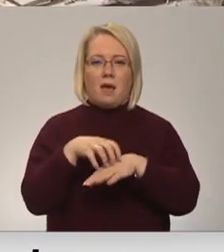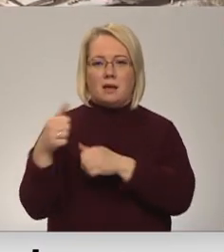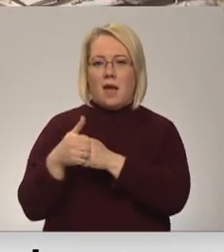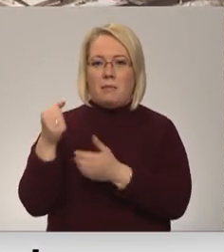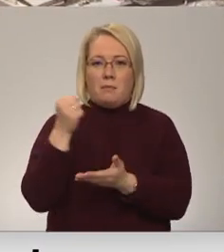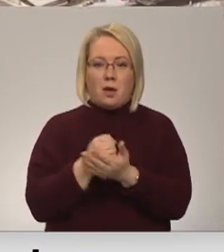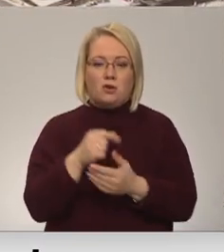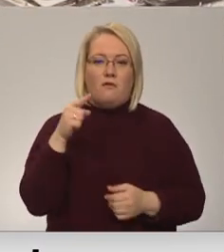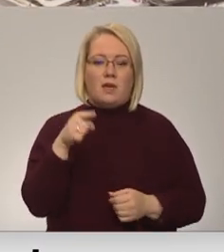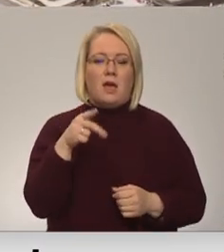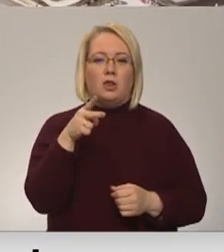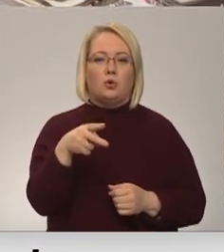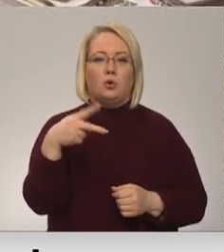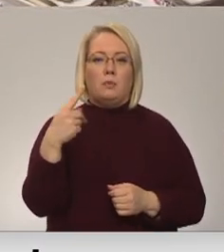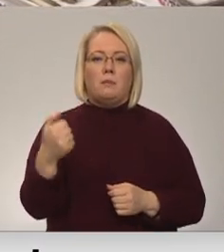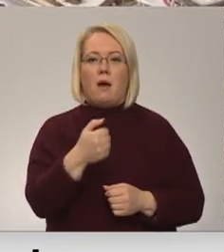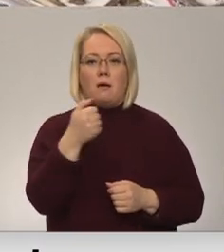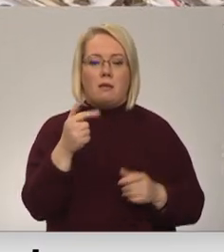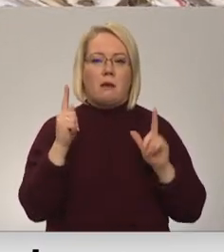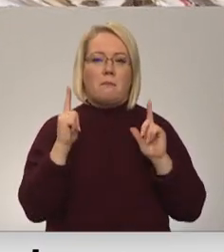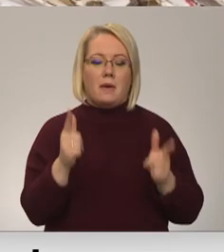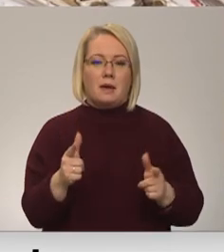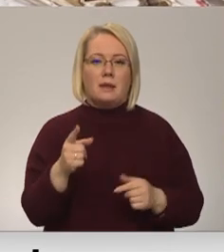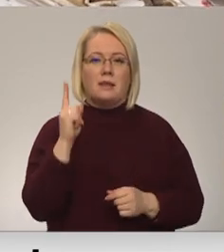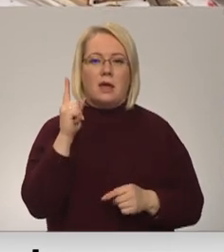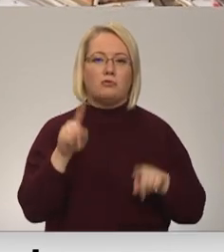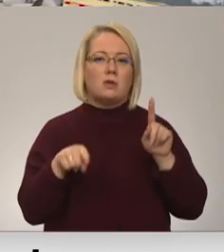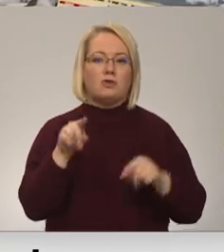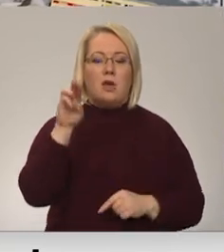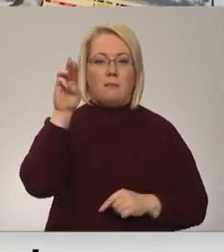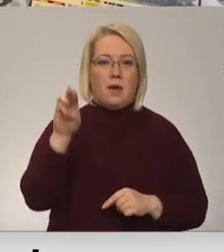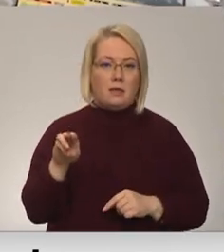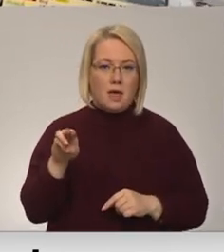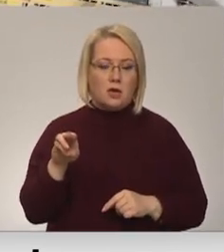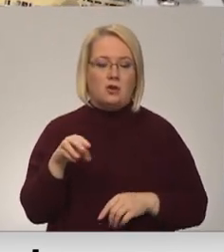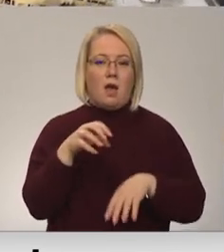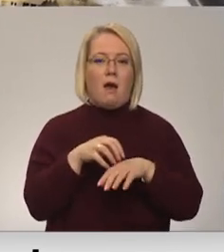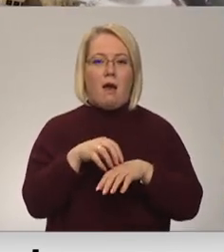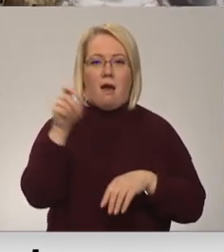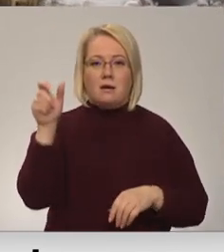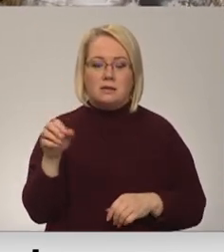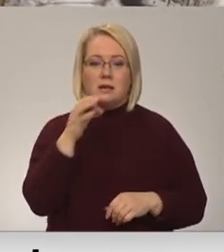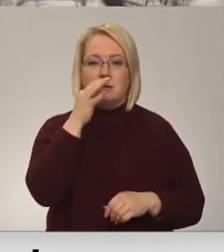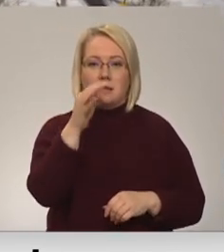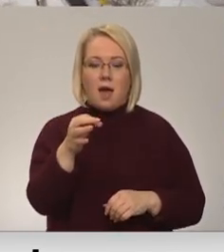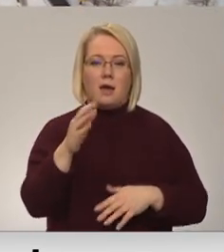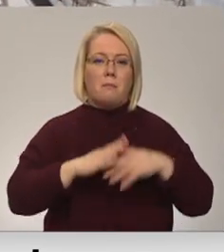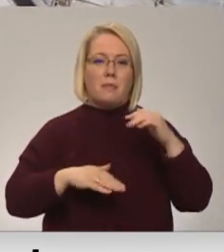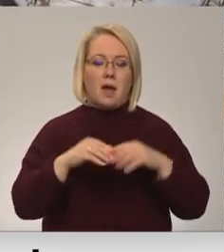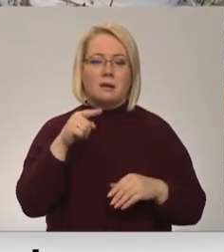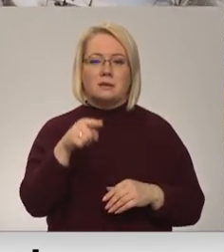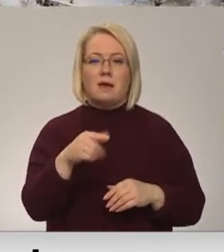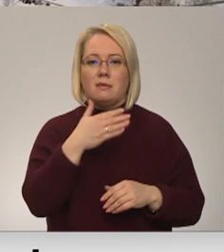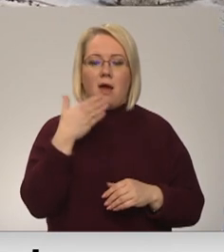darbām 2021. gada sākumā piekrita vien uz dažiem mēnešiem. Mediķi retēvē atzīst, ka, lai gan praksa šeit nav